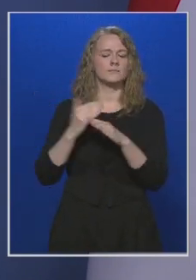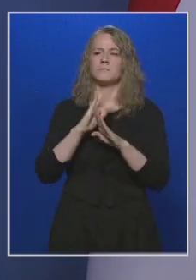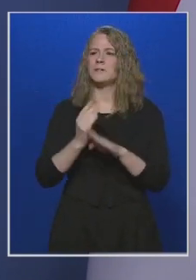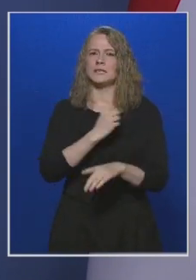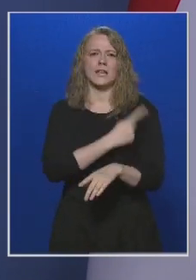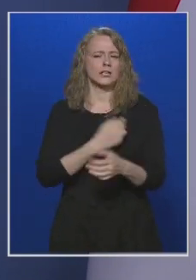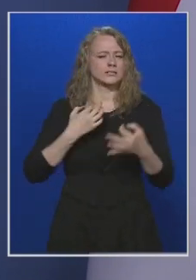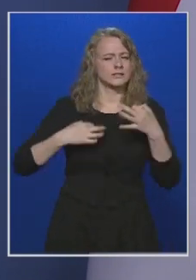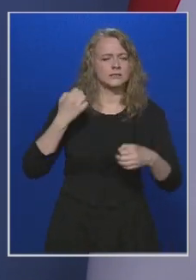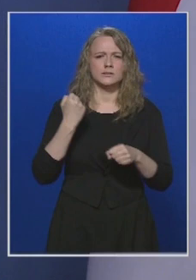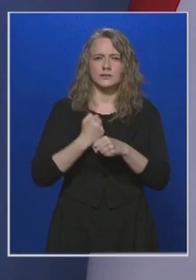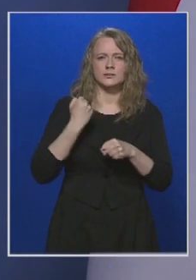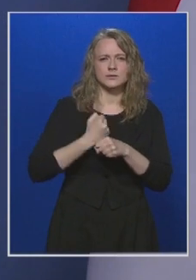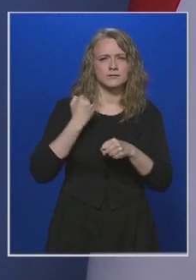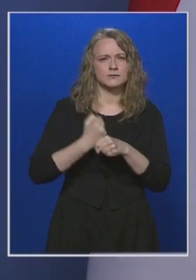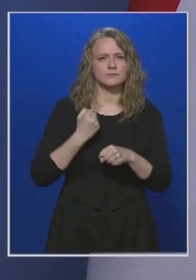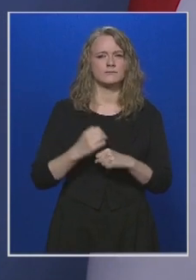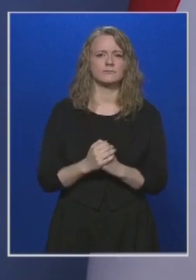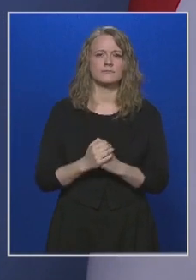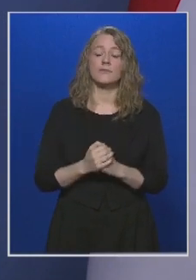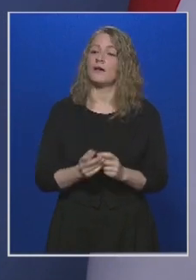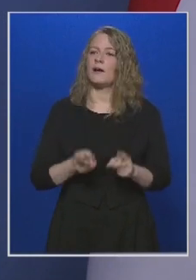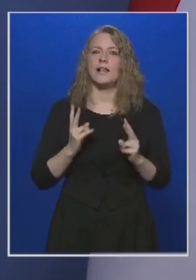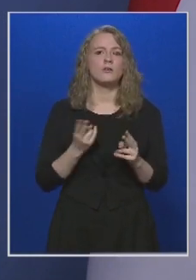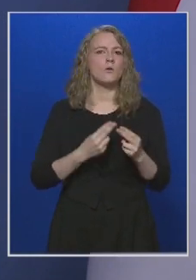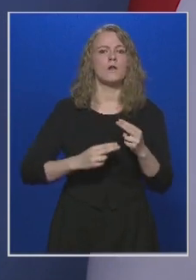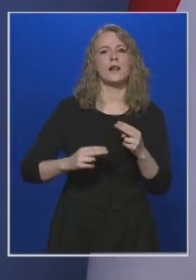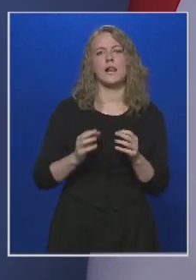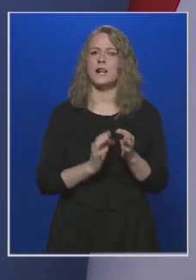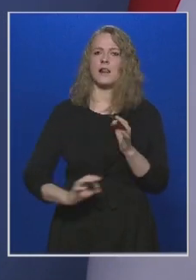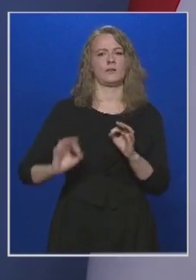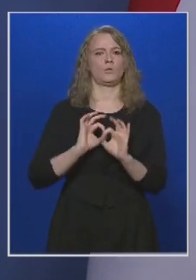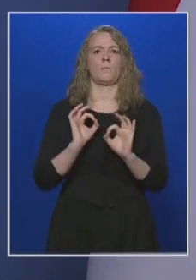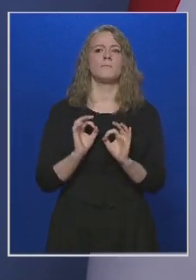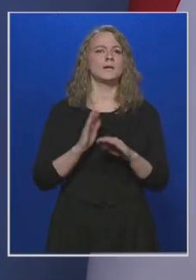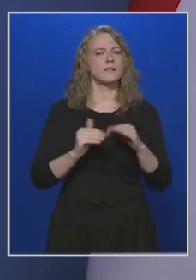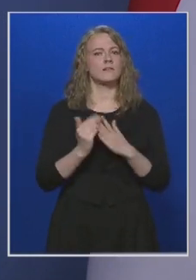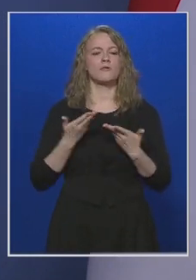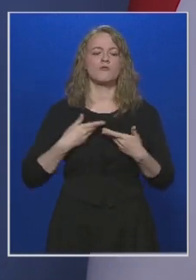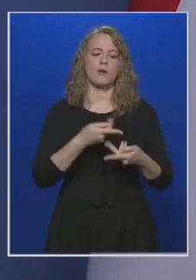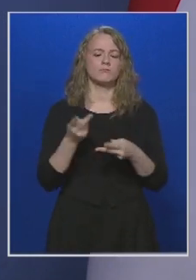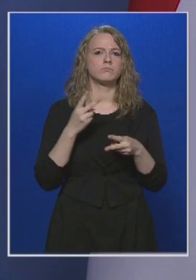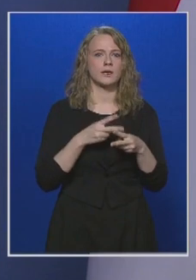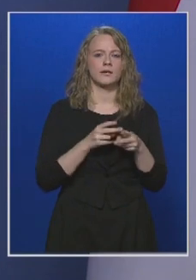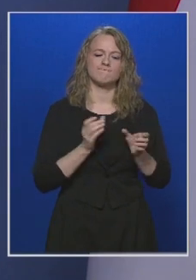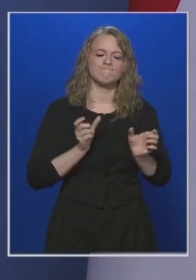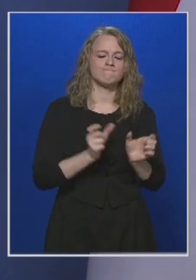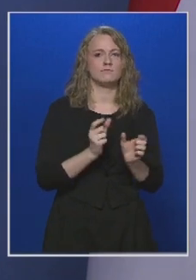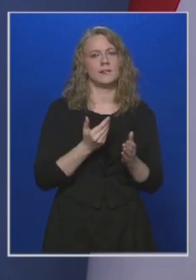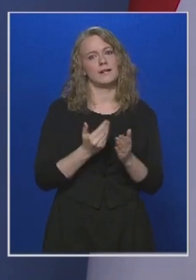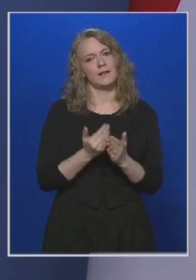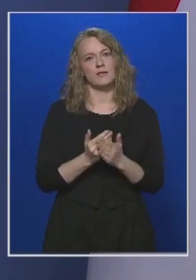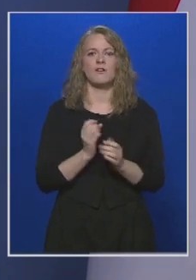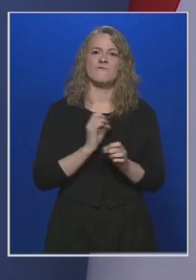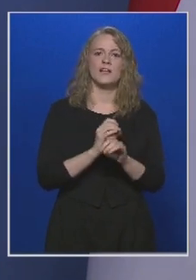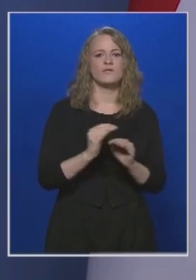megfeszítve dolgoztak azért, hogy a lehető legjobb kezelést kapják meg a betegek, és hogy keretek között lehessen tartani a